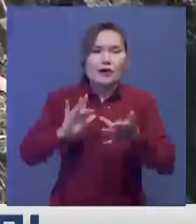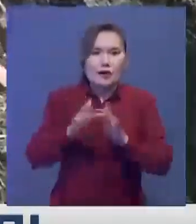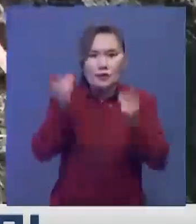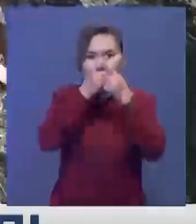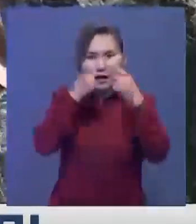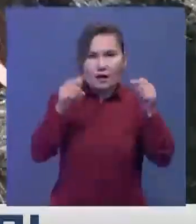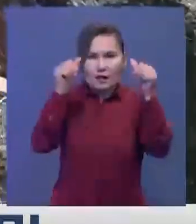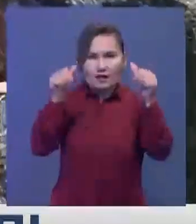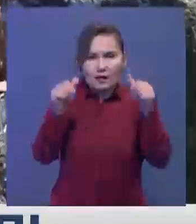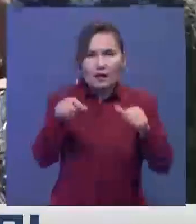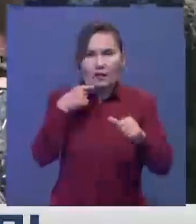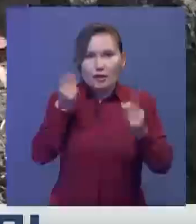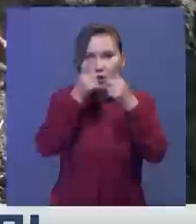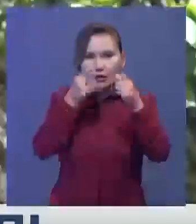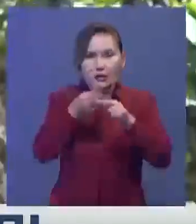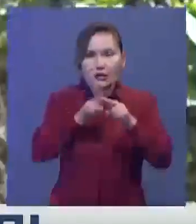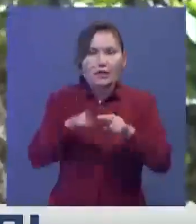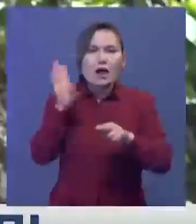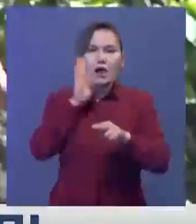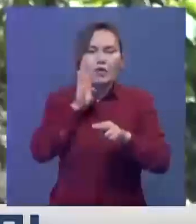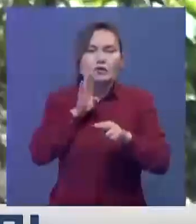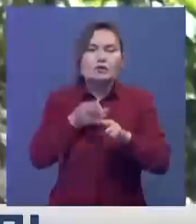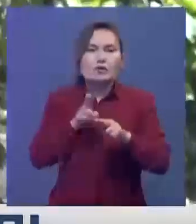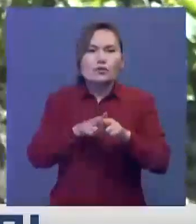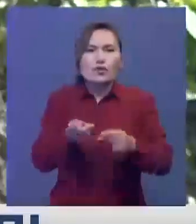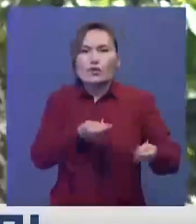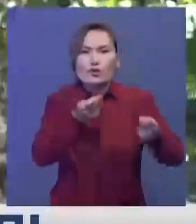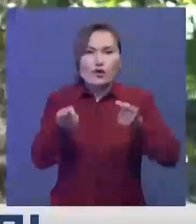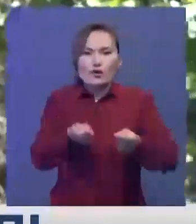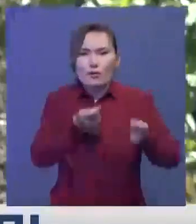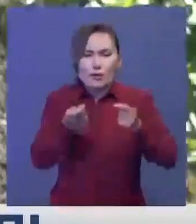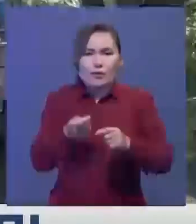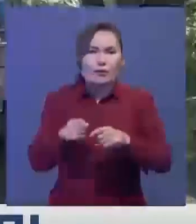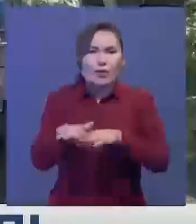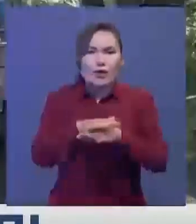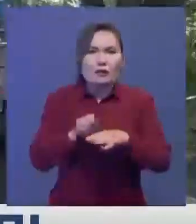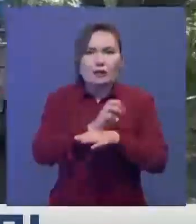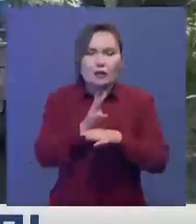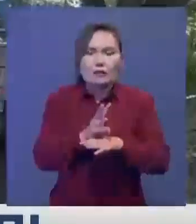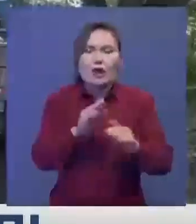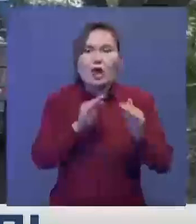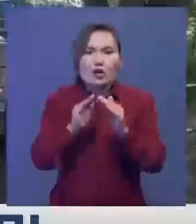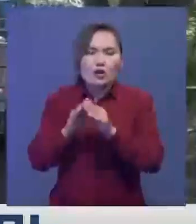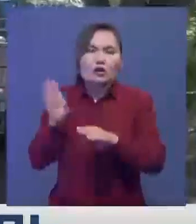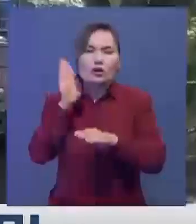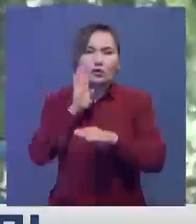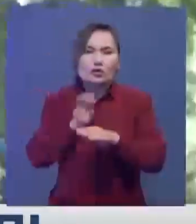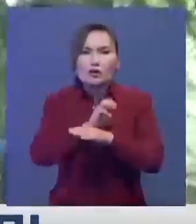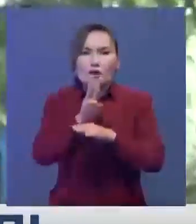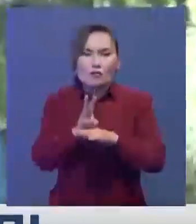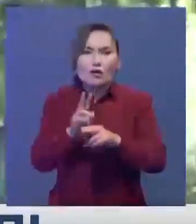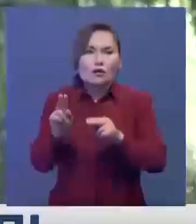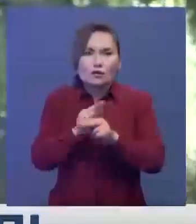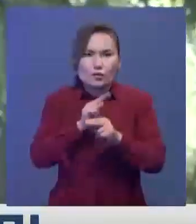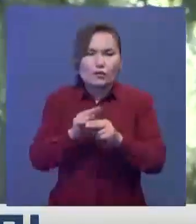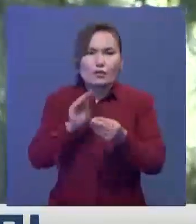қабарландыру жареланға ұндарында айтат. Тауыс суды көліппен тасымалдауды үмді асырылды. Үйлерге су берілгенмен бұл жұмыстар әзір бітпейтін